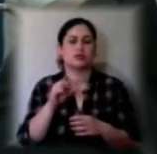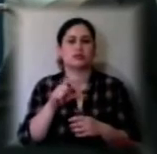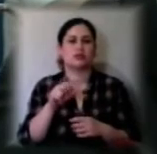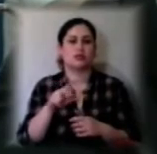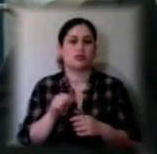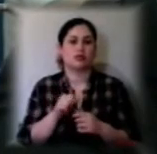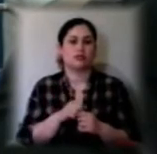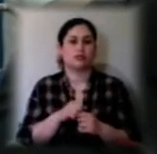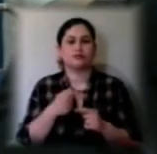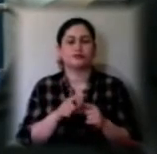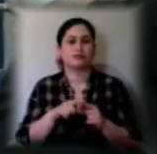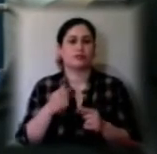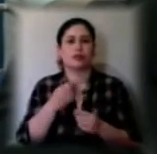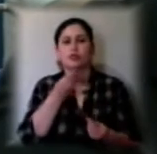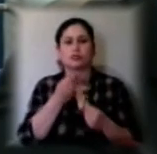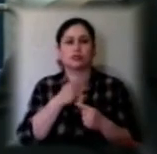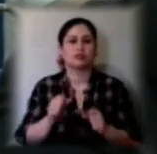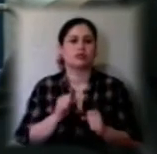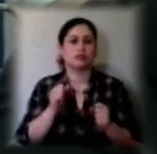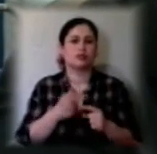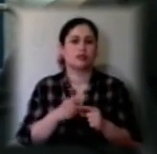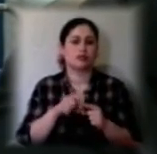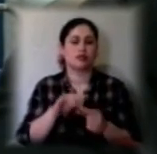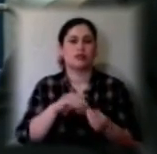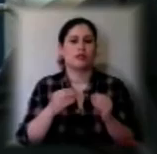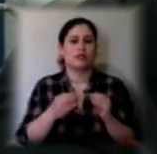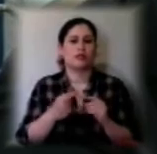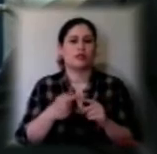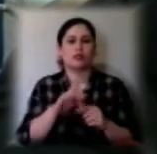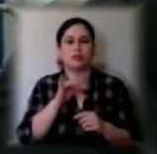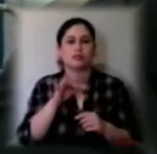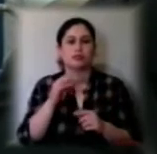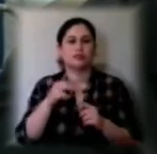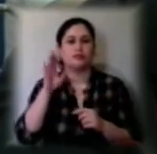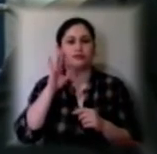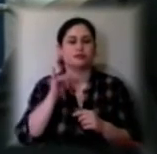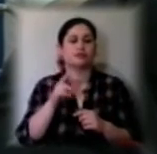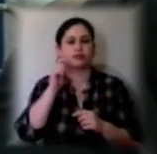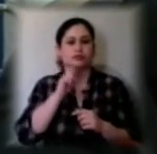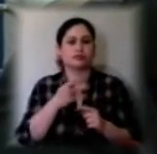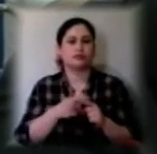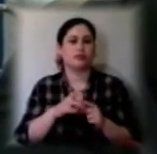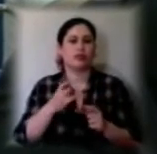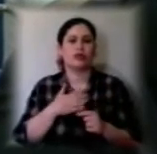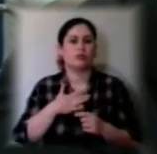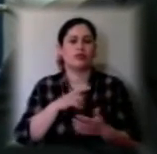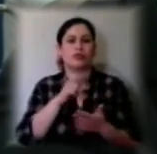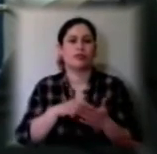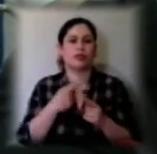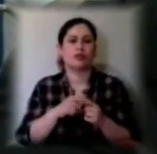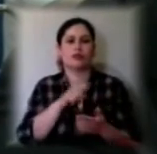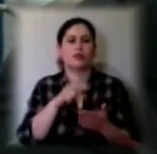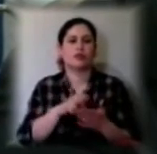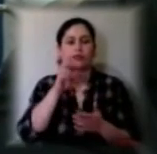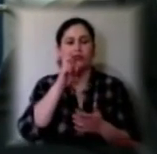штучно намагаємося на протипи проблеми відколо постачання води до Криму. Це не наші питання, це питання державної